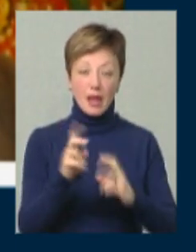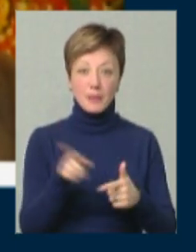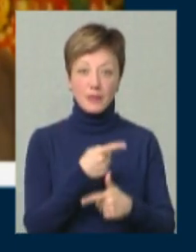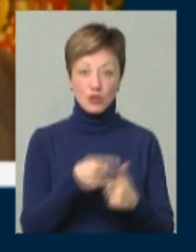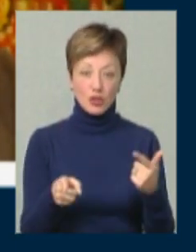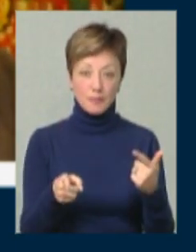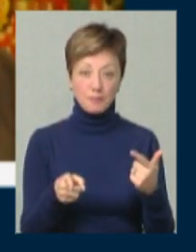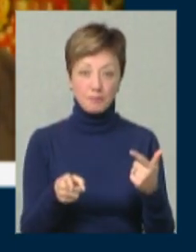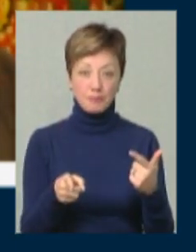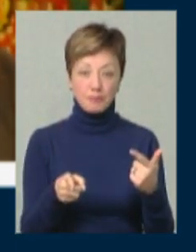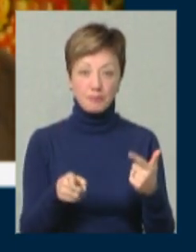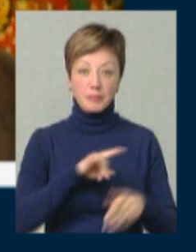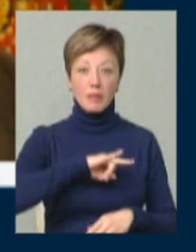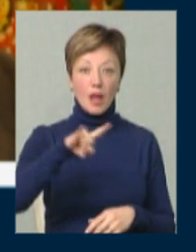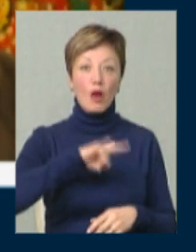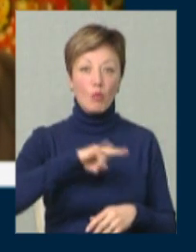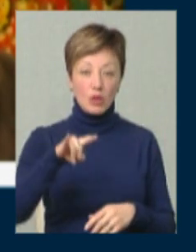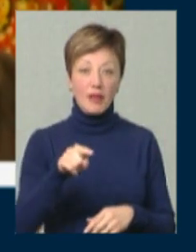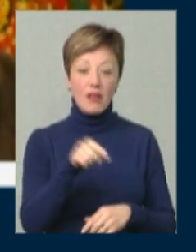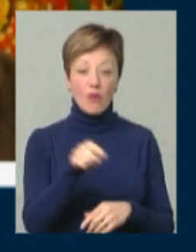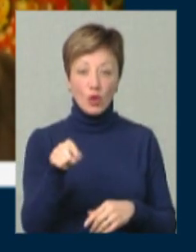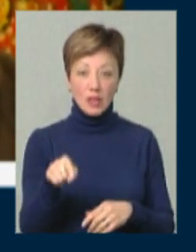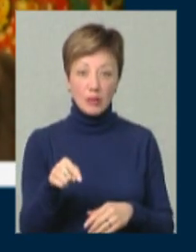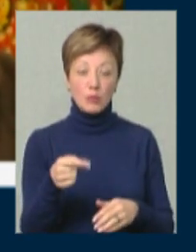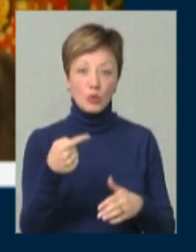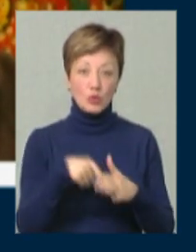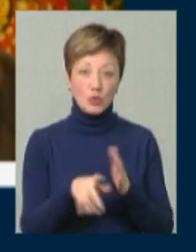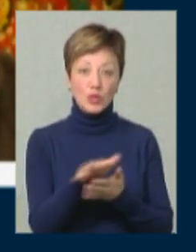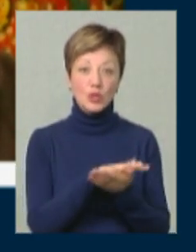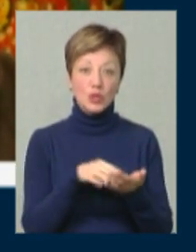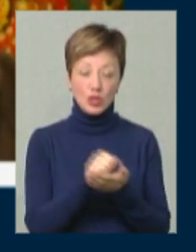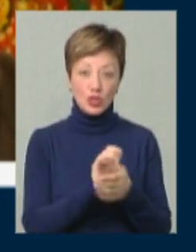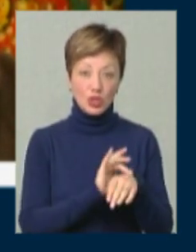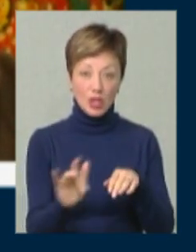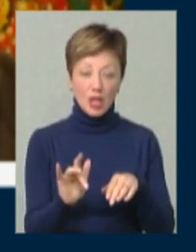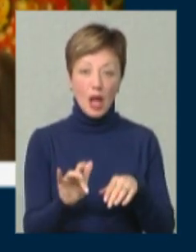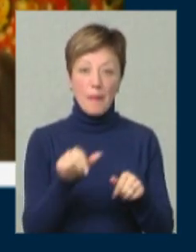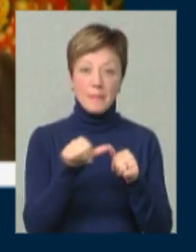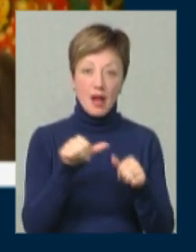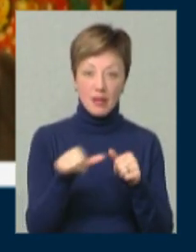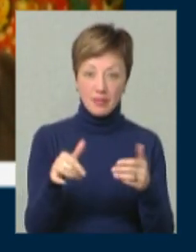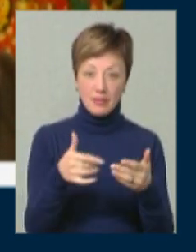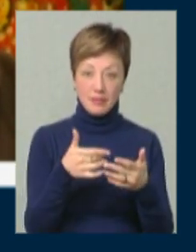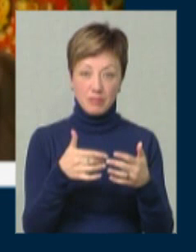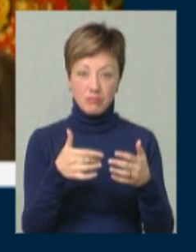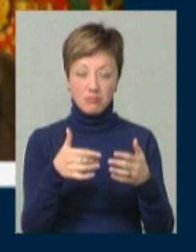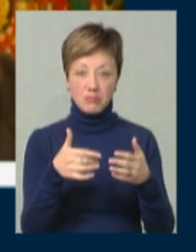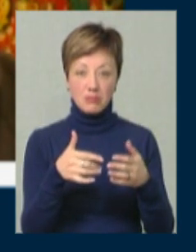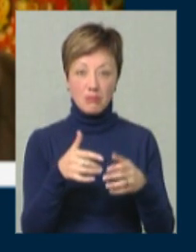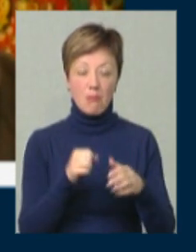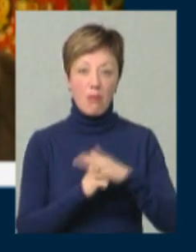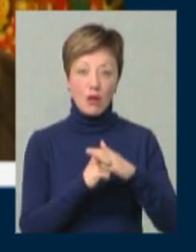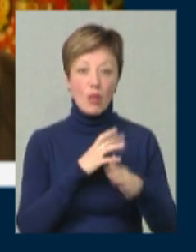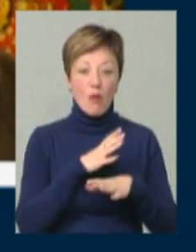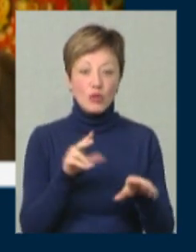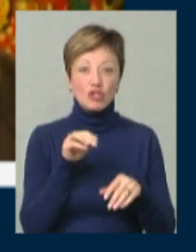чи аеропорти, вони, по суті, знищили зараз паливомостильні матеріали, щоб не було